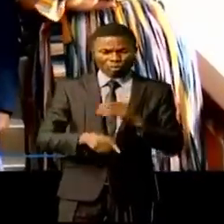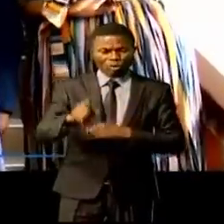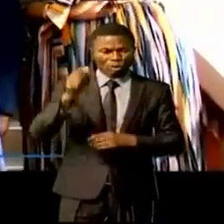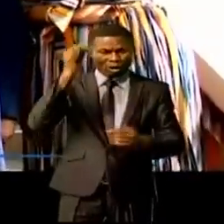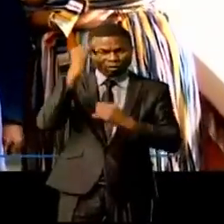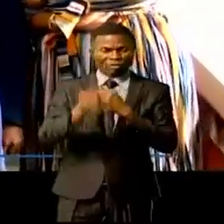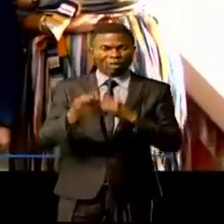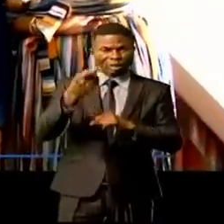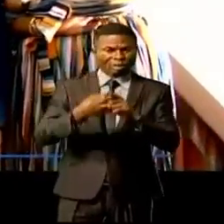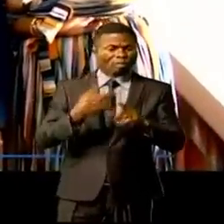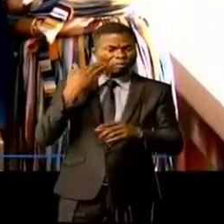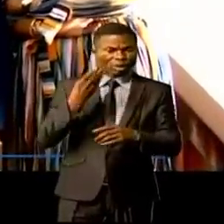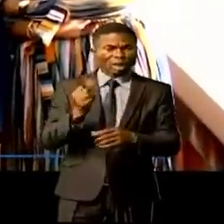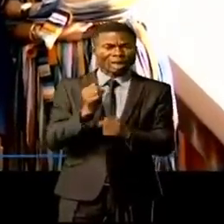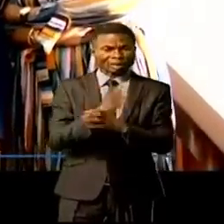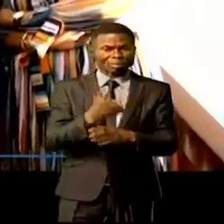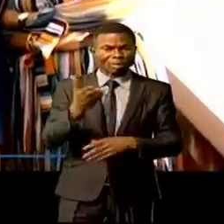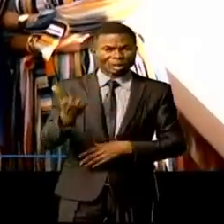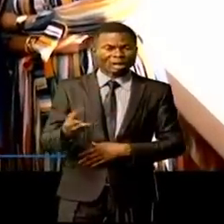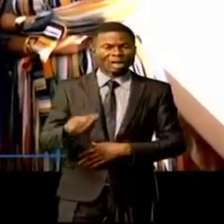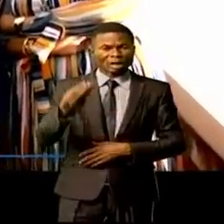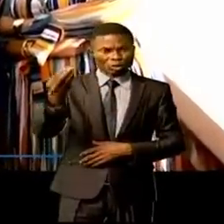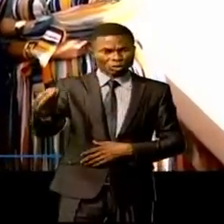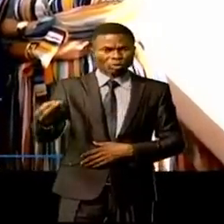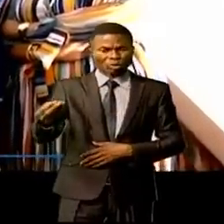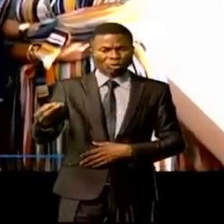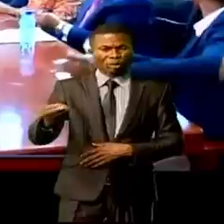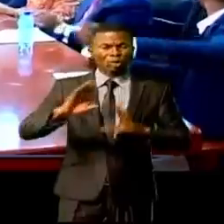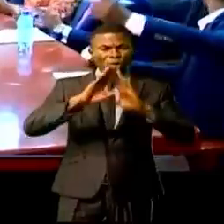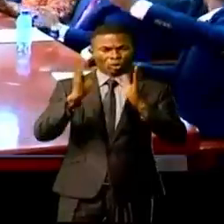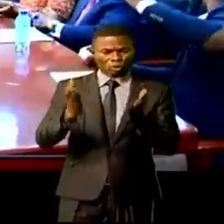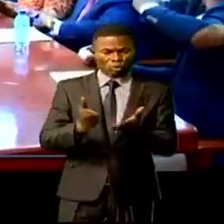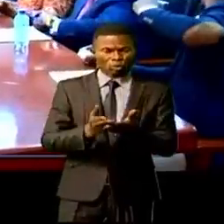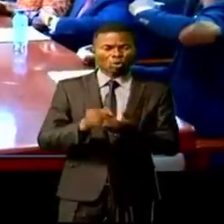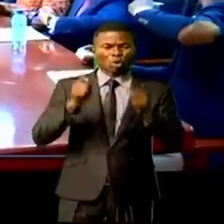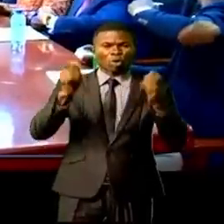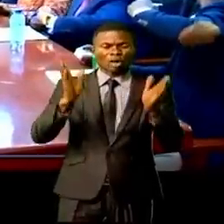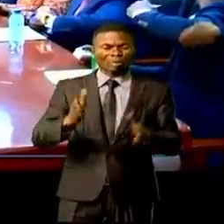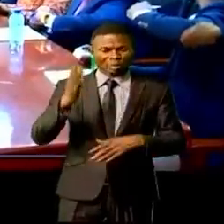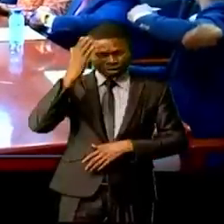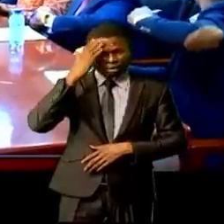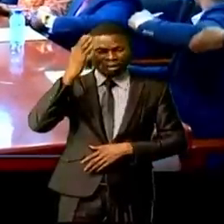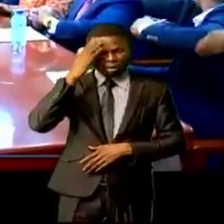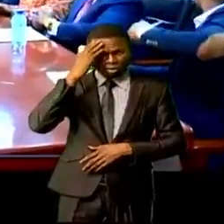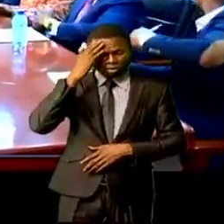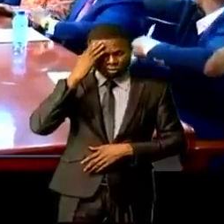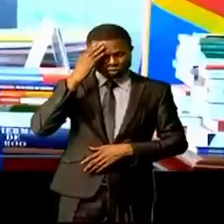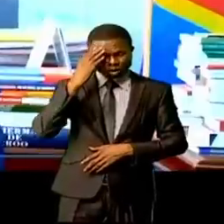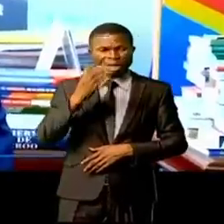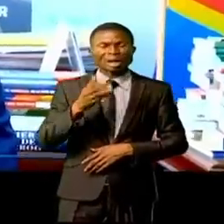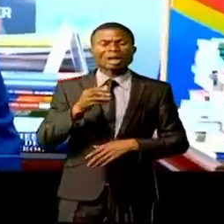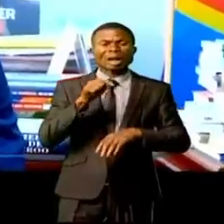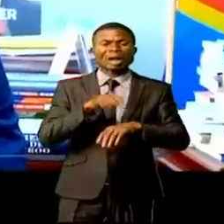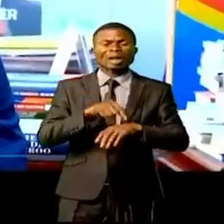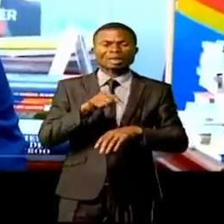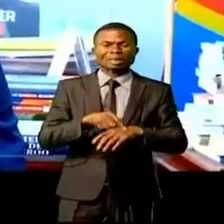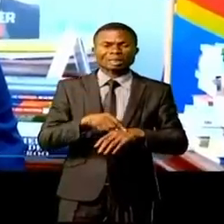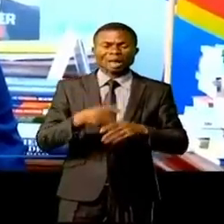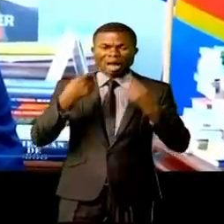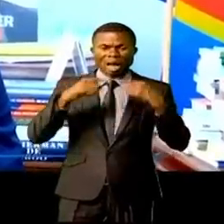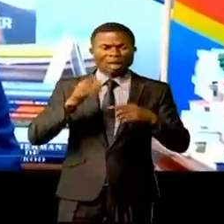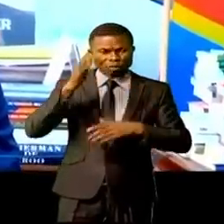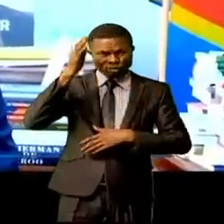mois les moyens seront débloqués et toute la corporation sera au courant de ce qui va se passer. Donc la date sera